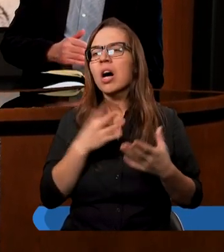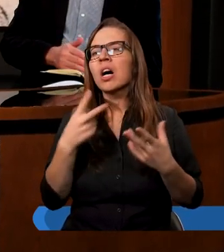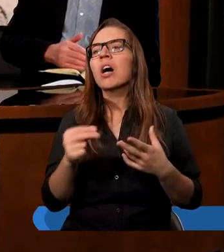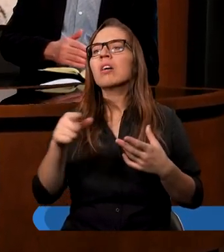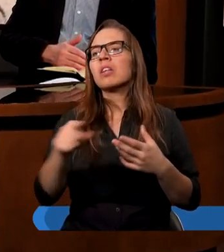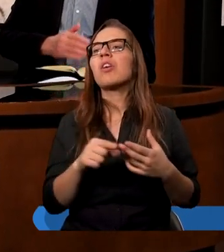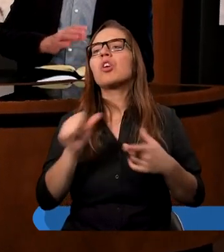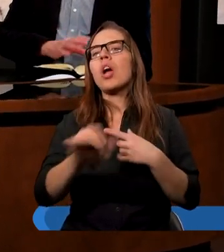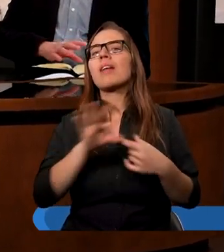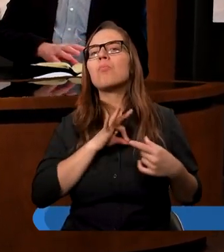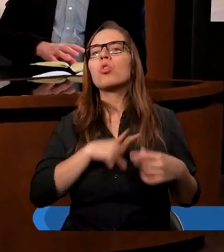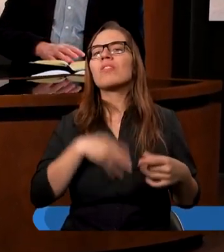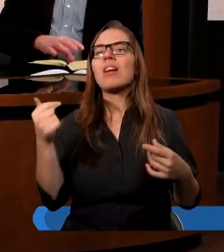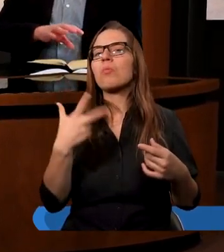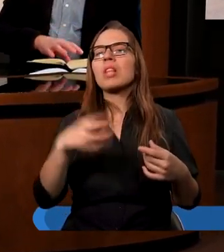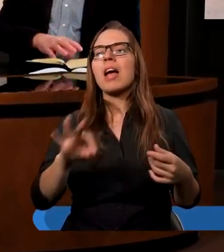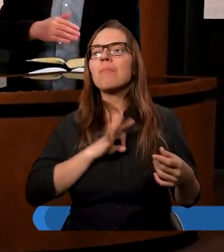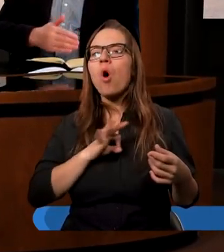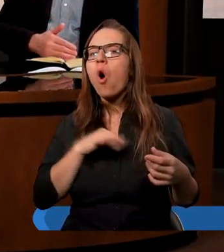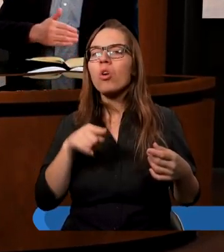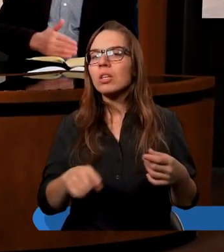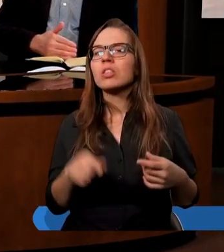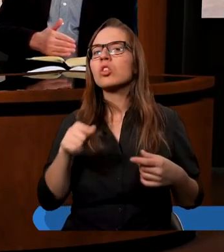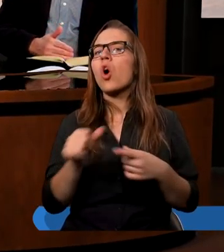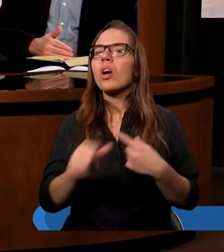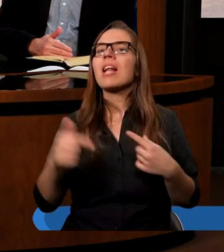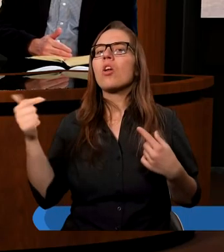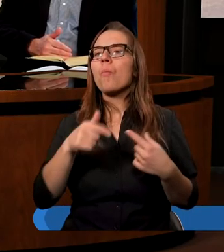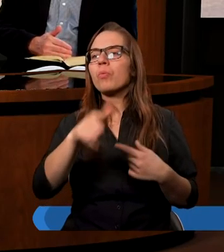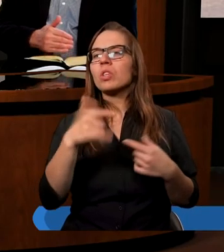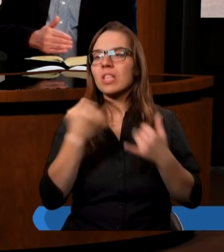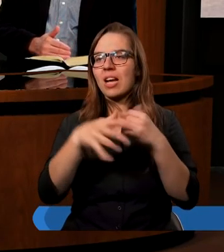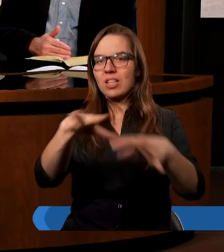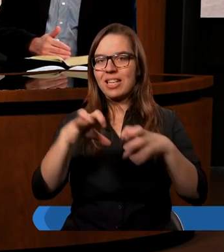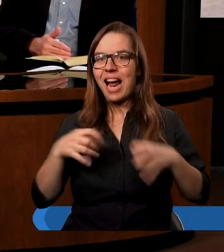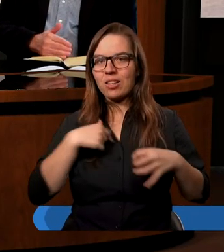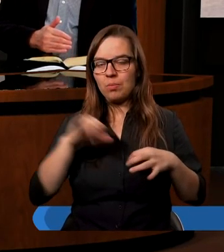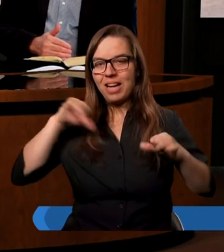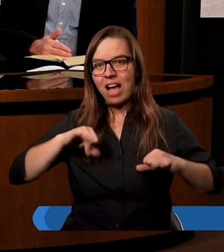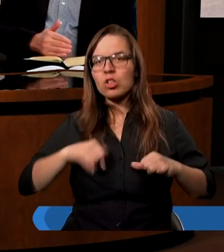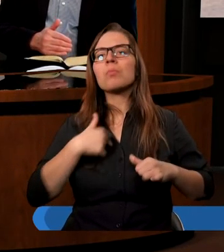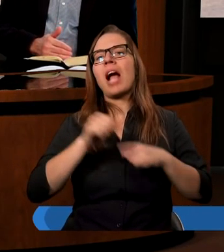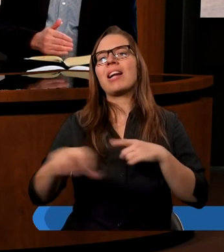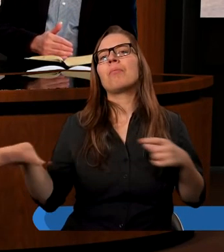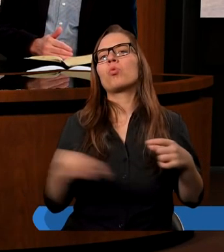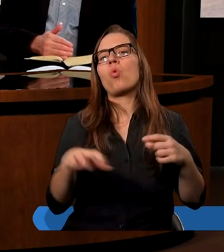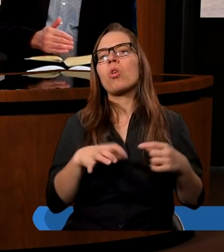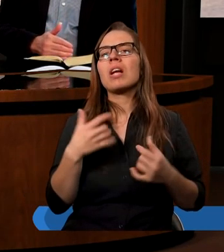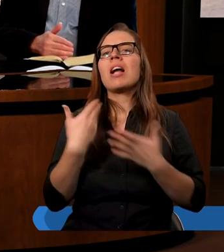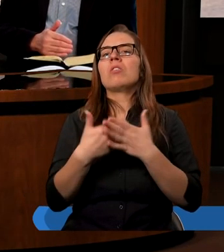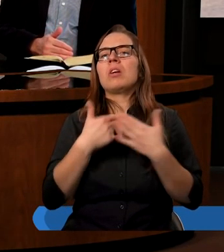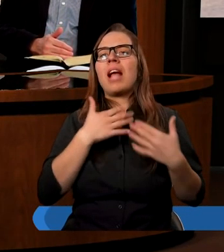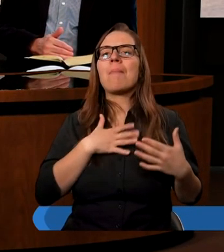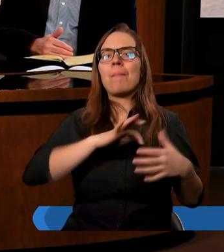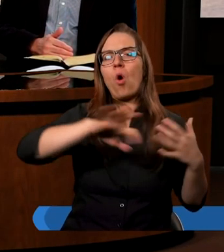jest mój święty obowiązek, to nie moje, bo inaczej jak ja bym zatrzymał tą dziesięcinę, to jestem złodziejem. No co, ja chcę okradać Boga i